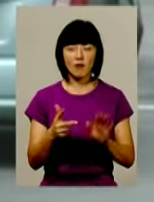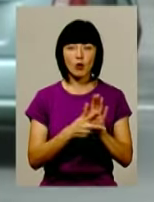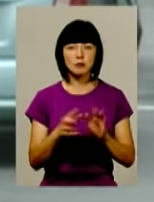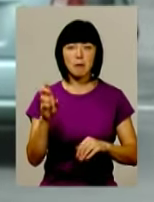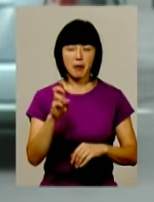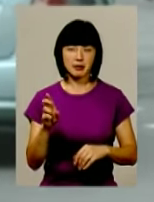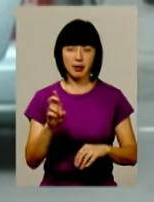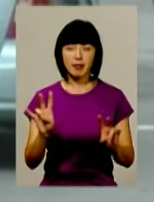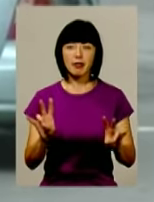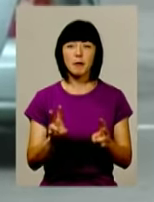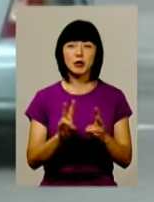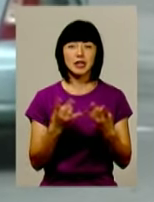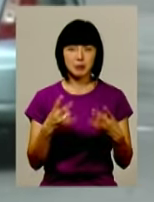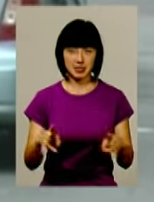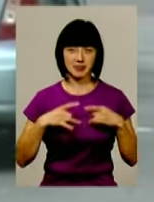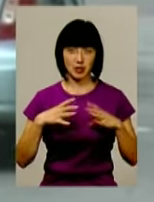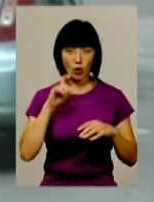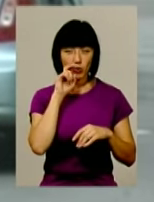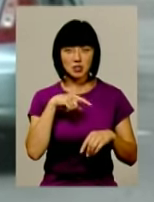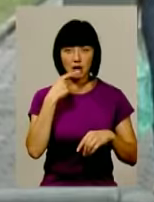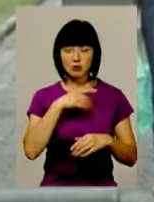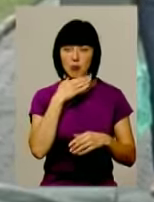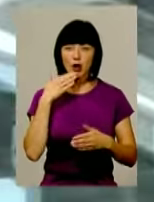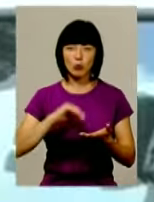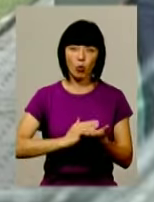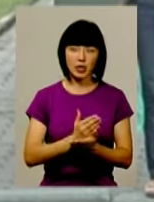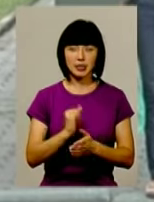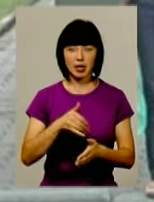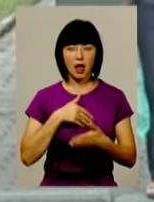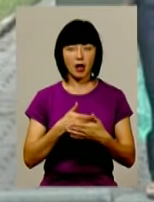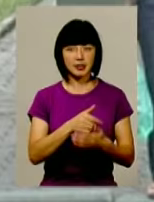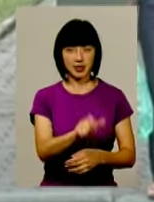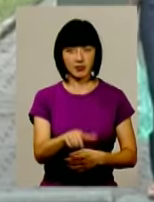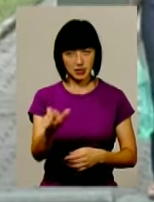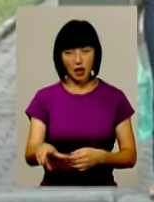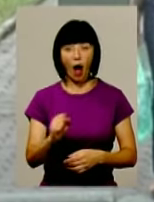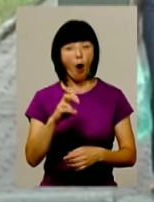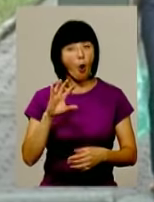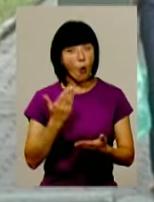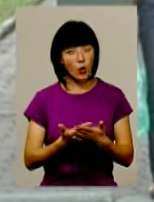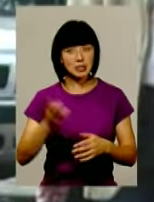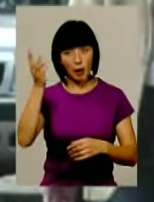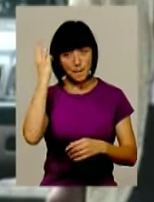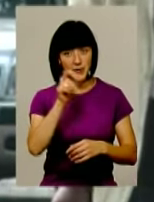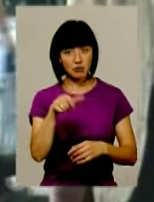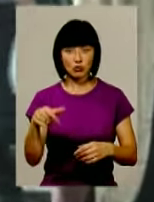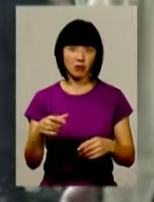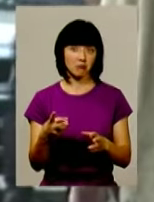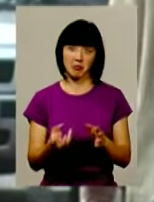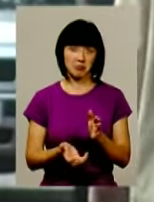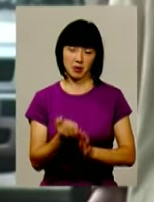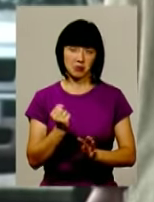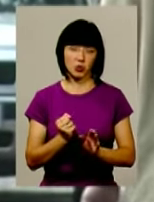березня. Не потрібні подібні свята й українцям, переконують багато політиків та громадських діячів. А ось хмельничани такі інновації не надто